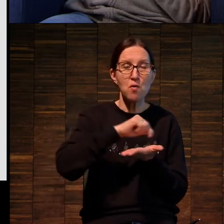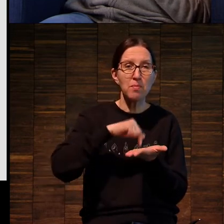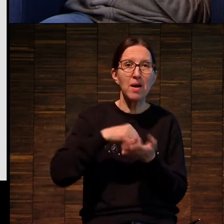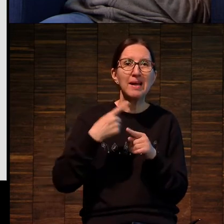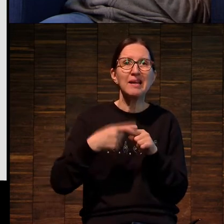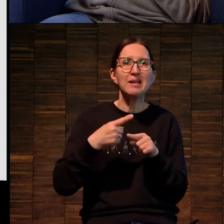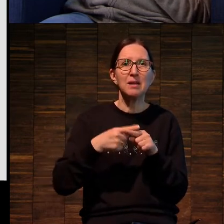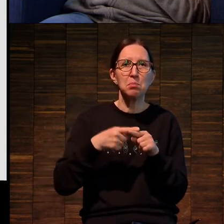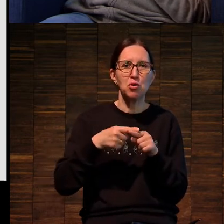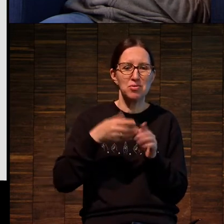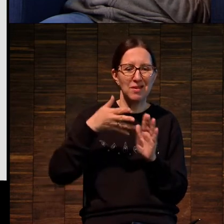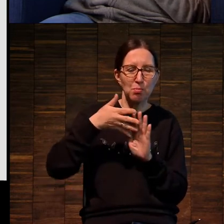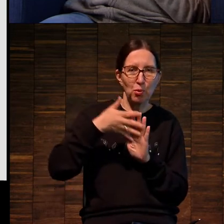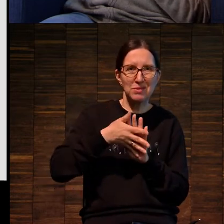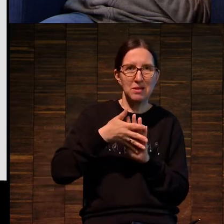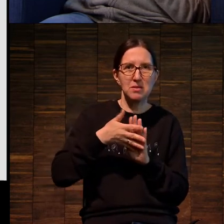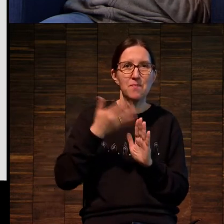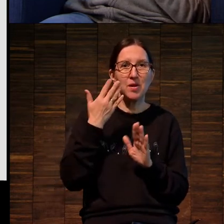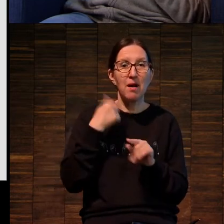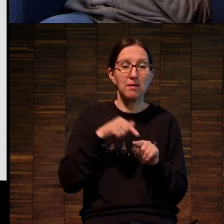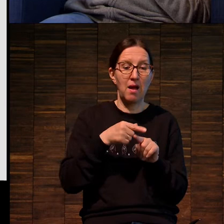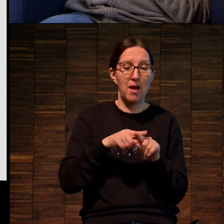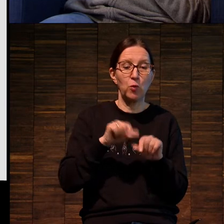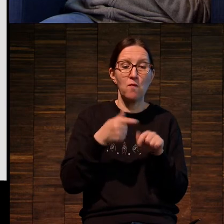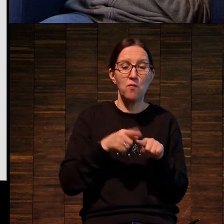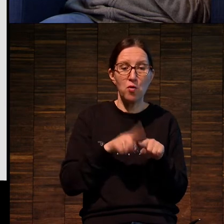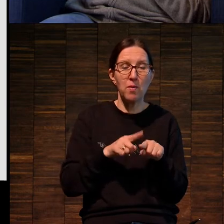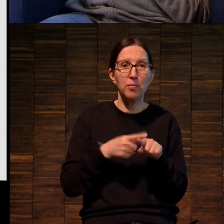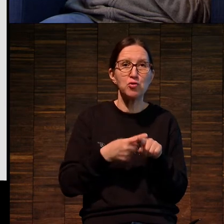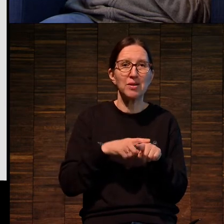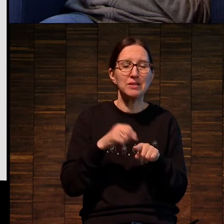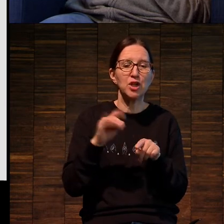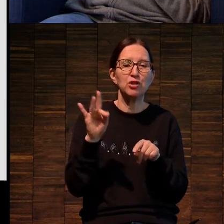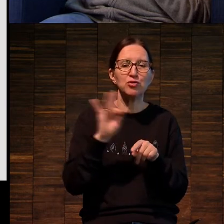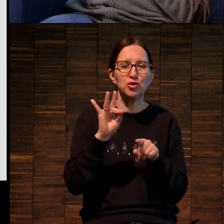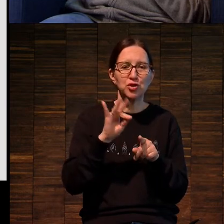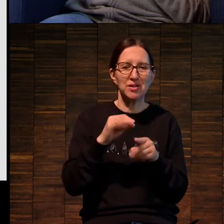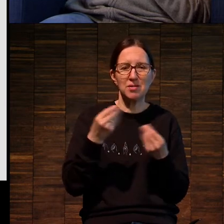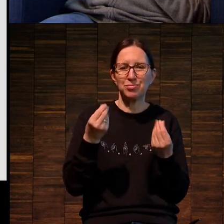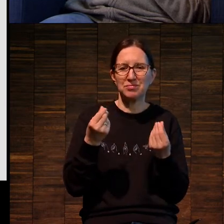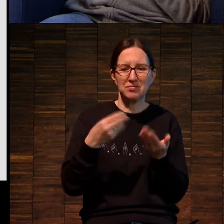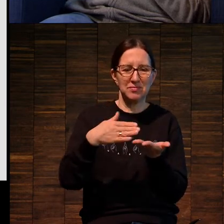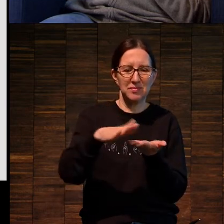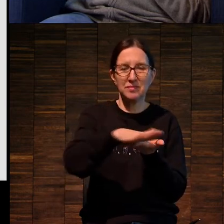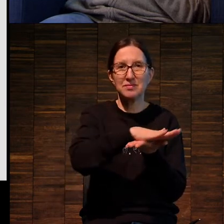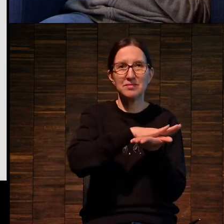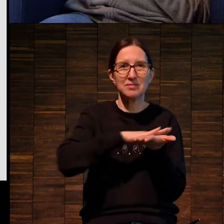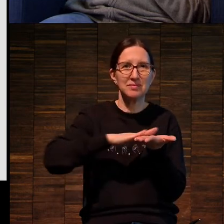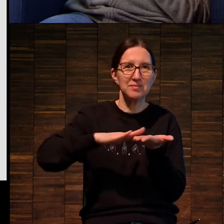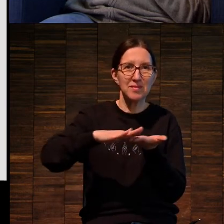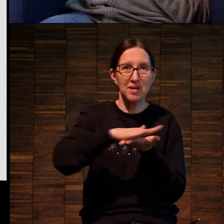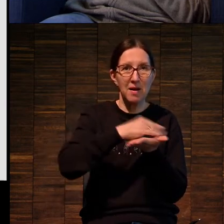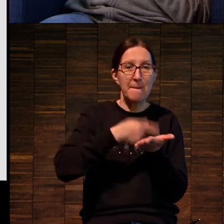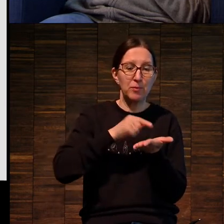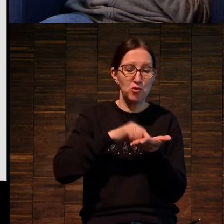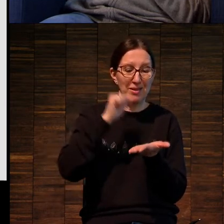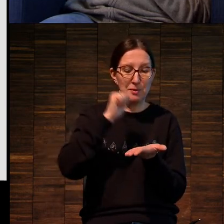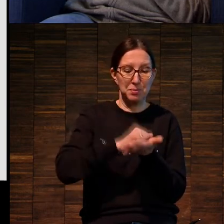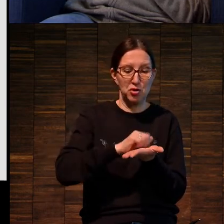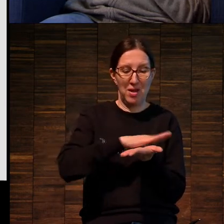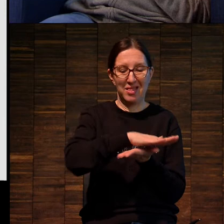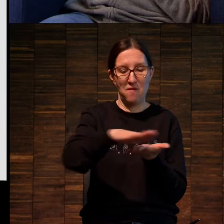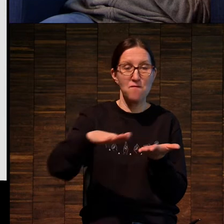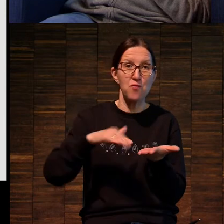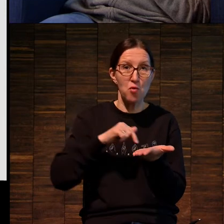химический процесс, когда мы ее зажириваем. То есть она, печатная форма